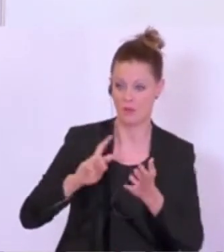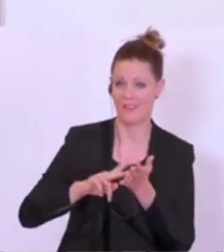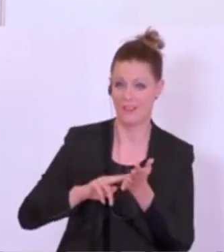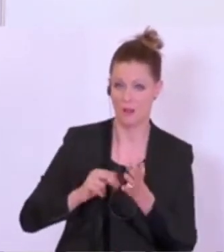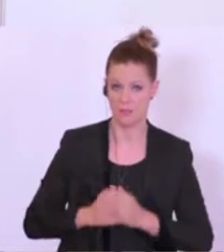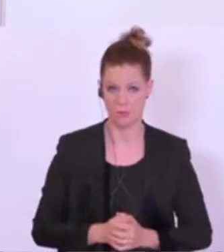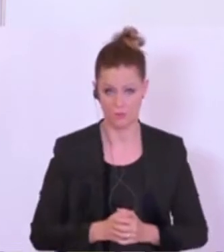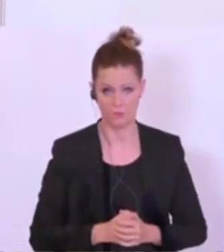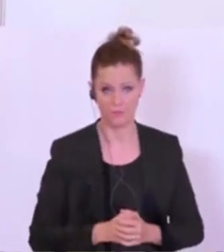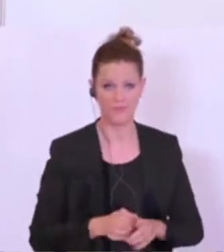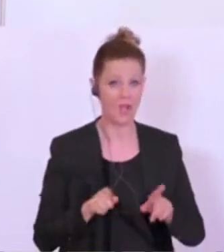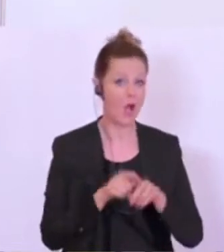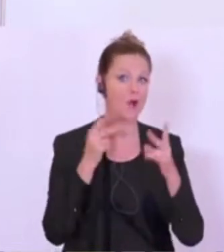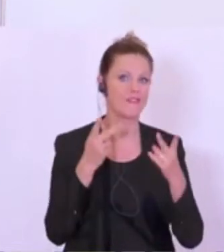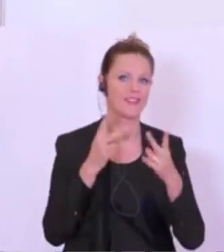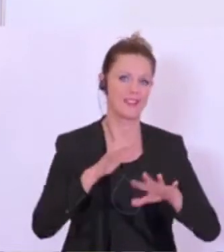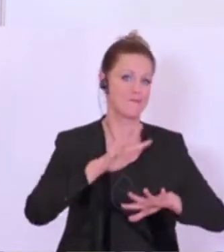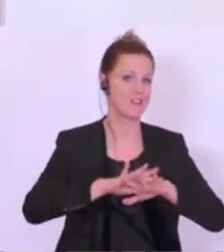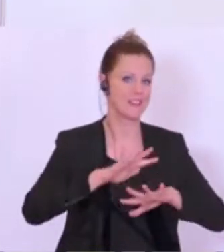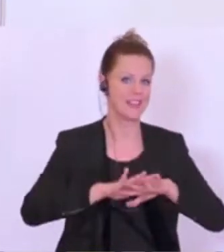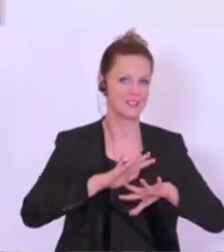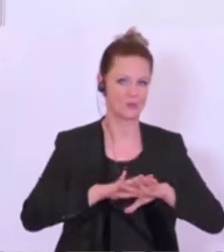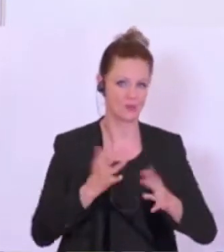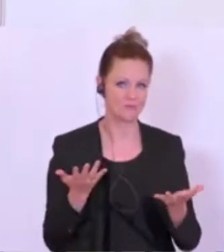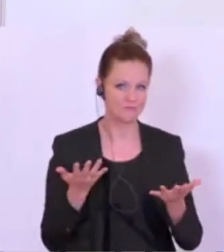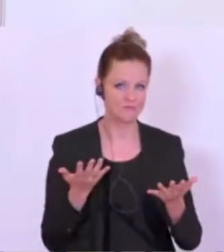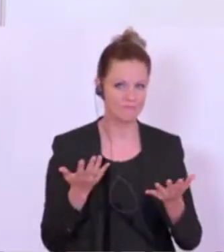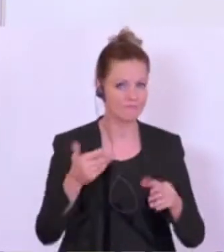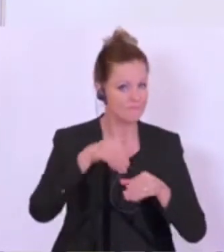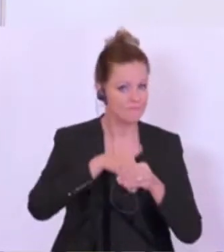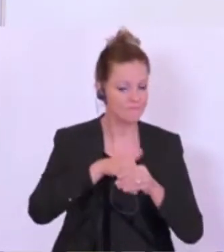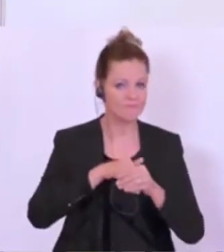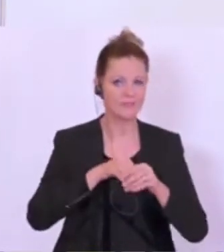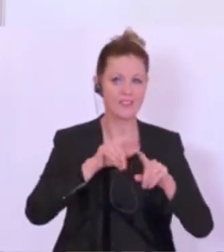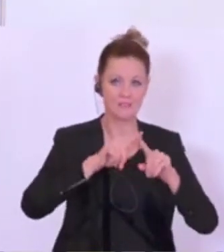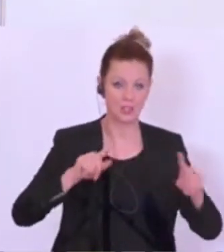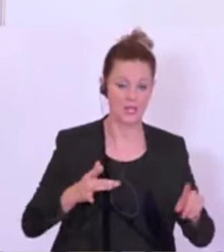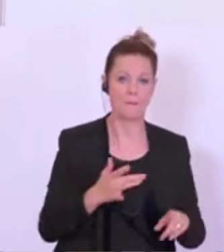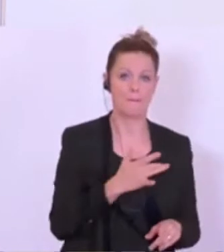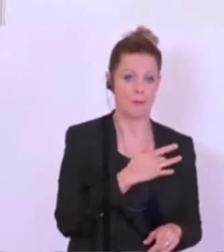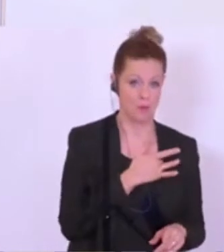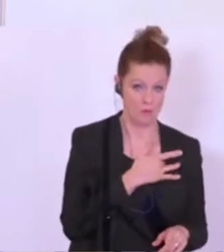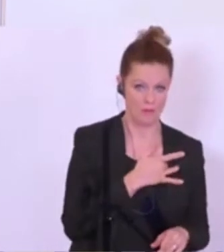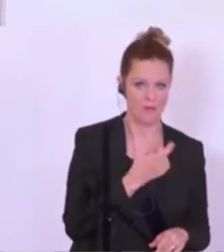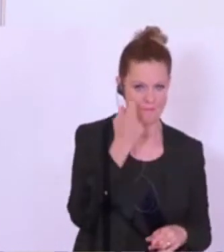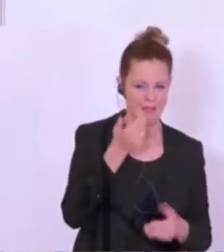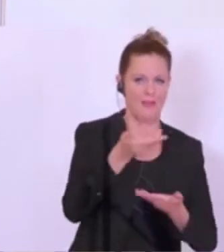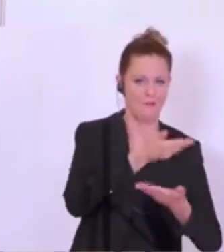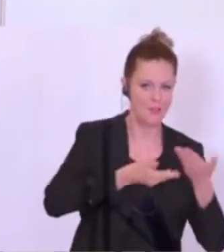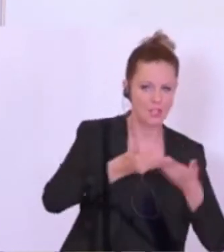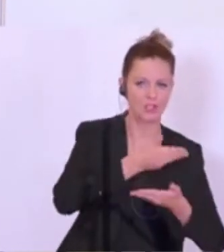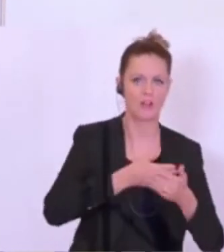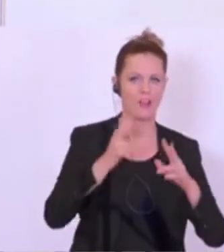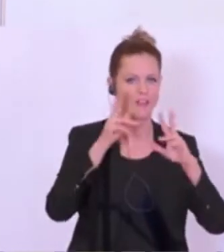Digitalisierung. Wichtig auch die Vernetzung zwischen den verschiedenen Betroffenen, das ist also die Wirtschaft, das sind